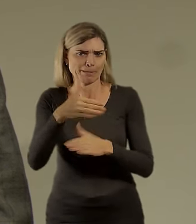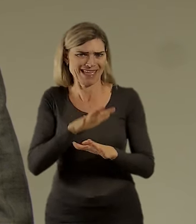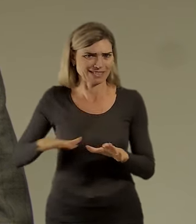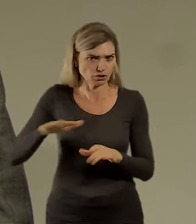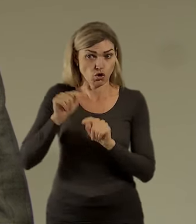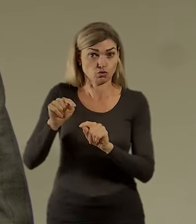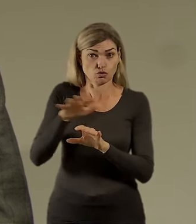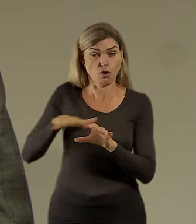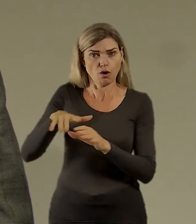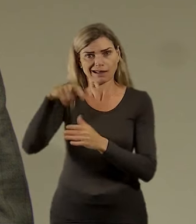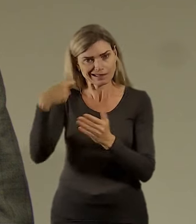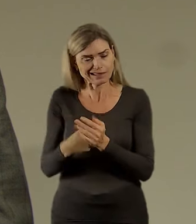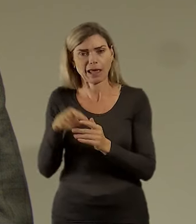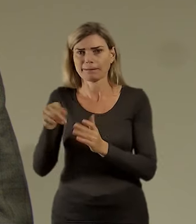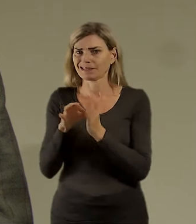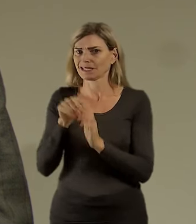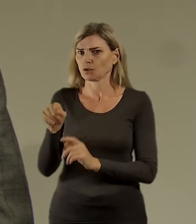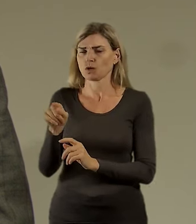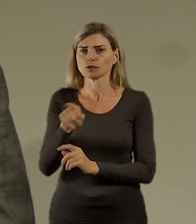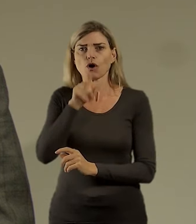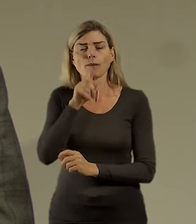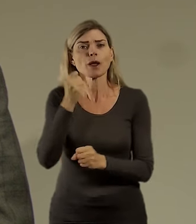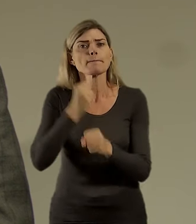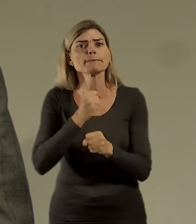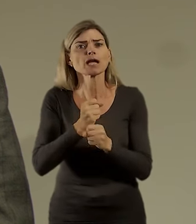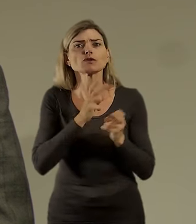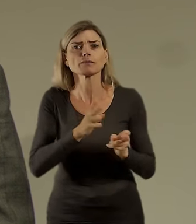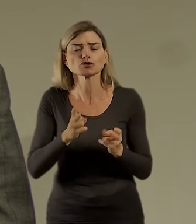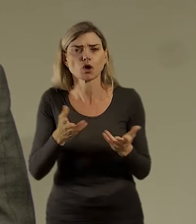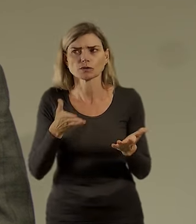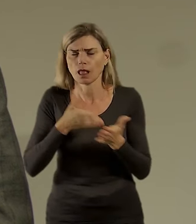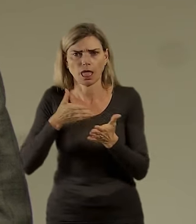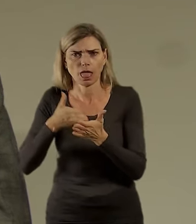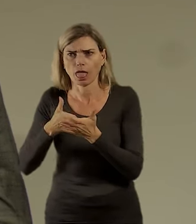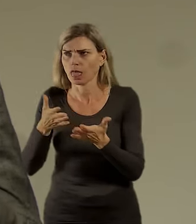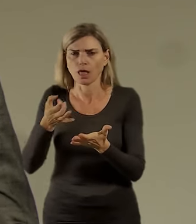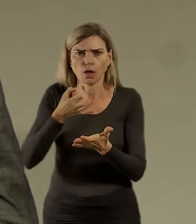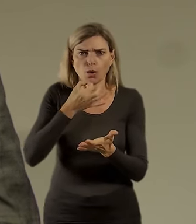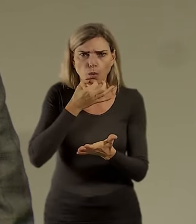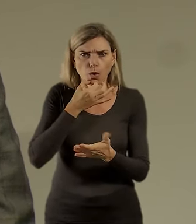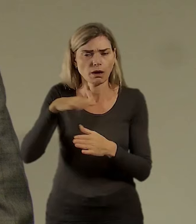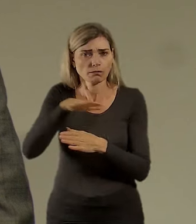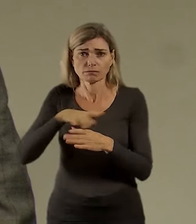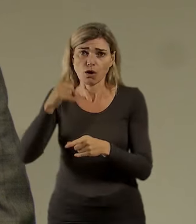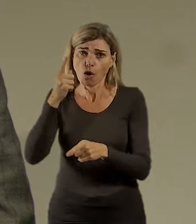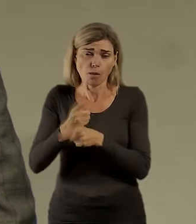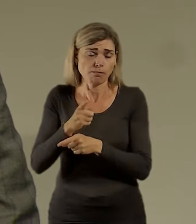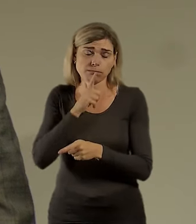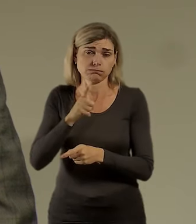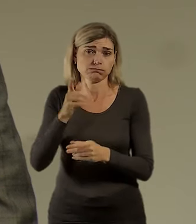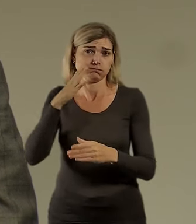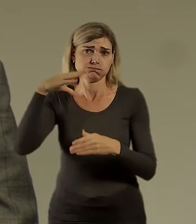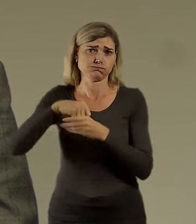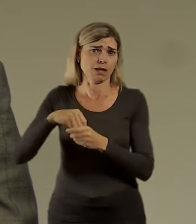jako zrovna typický případ, kde prostě těch pracovních příležitostí jako není moc a že to slouží prostě čistě jako rezidenční věc.